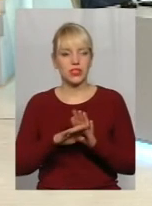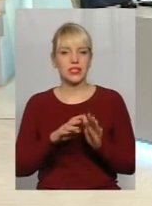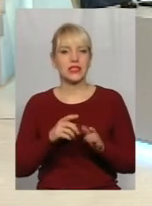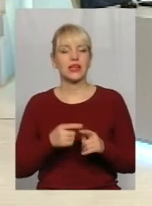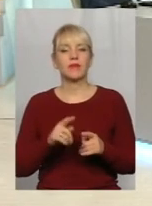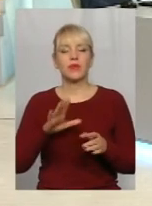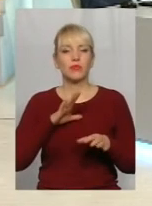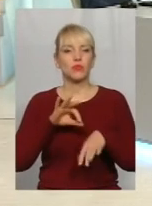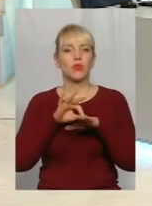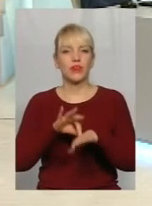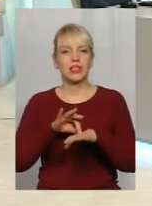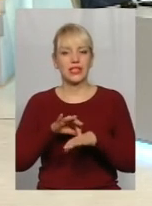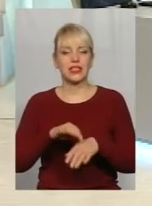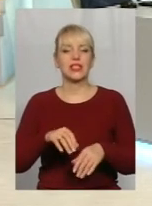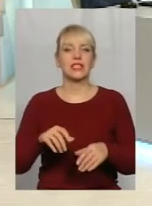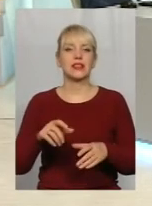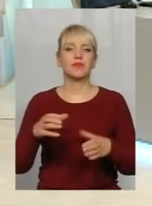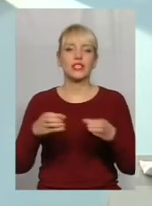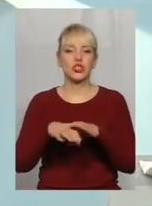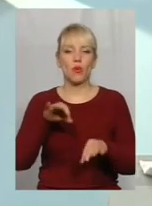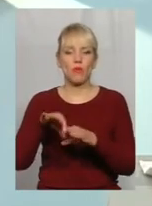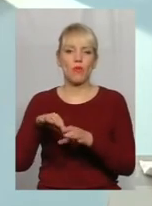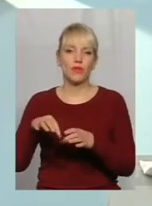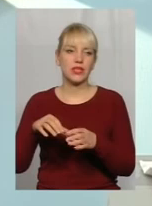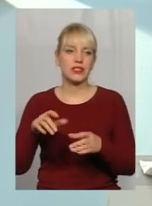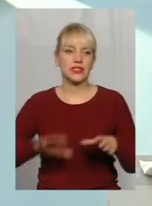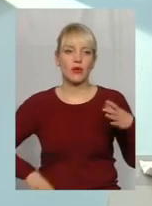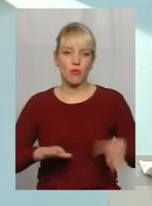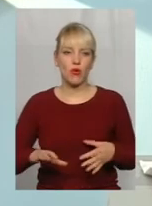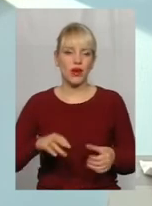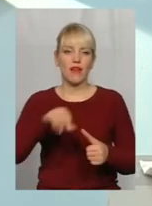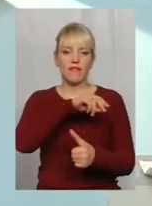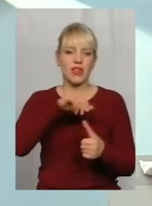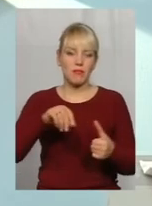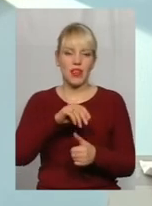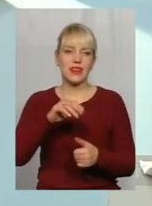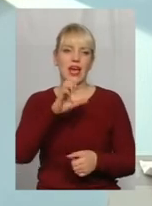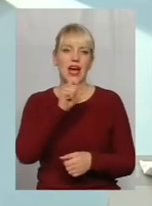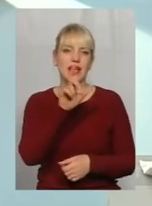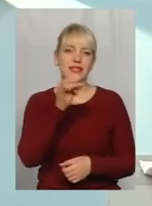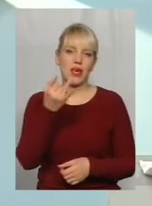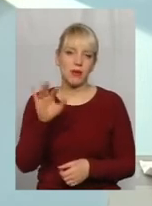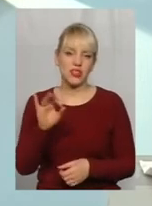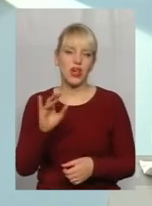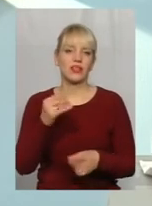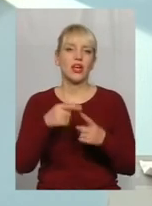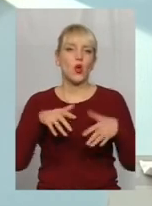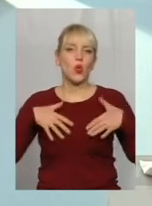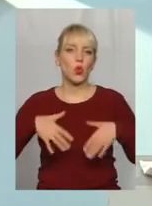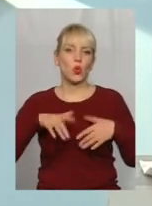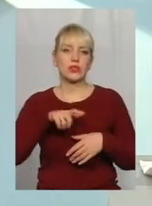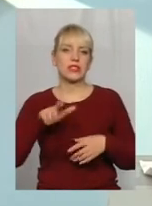вірменами, азербайджанцями і грузинами, які вкладали кошти і їх